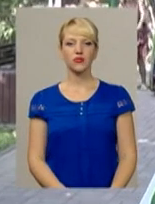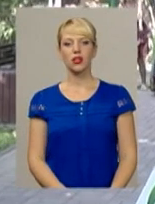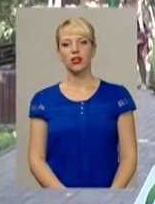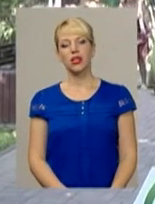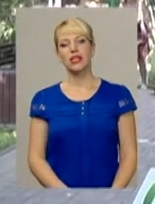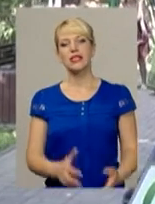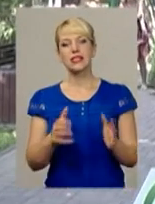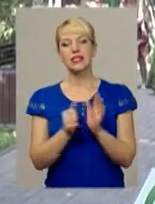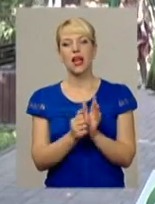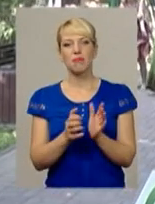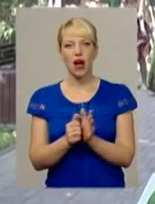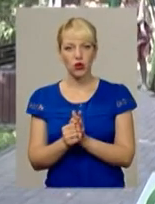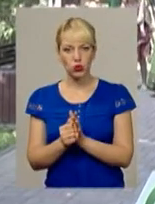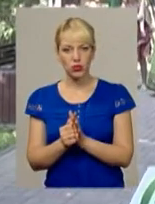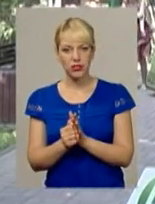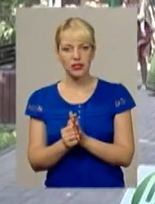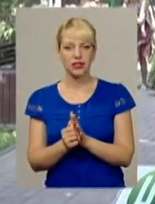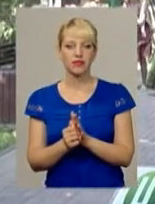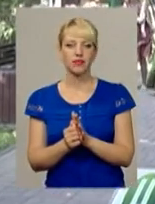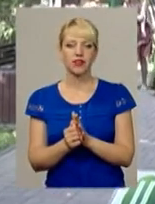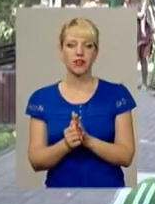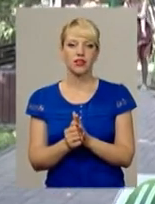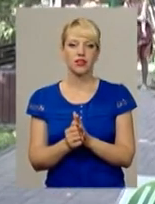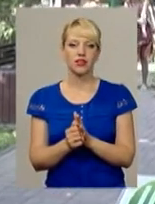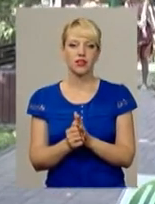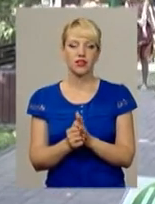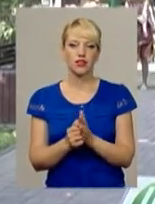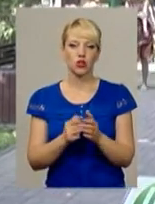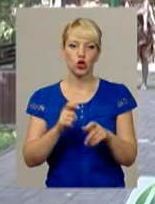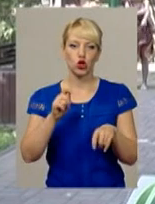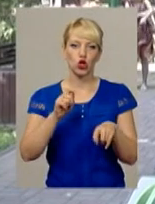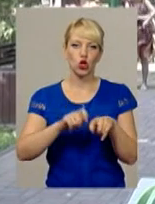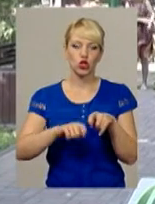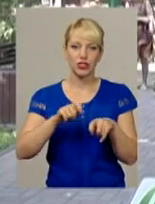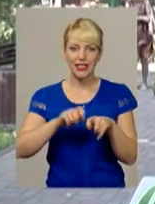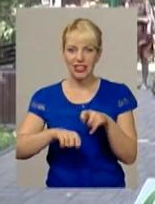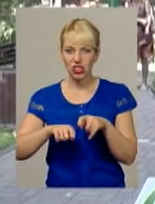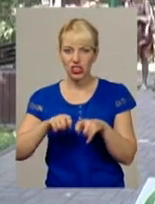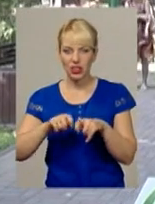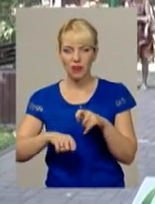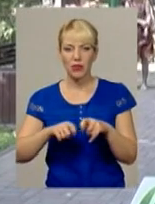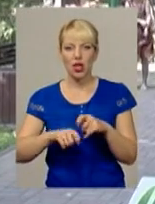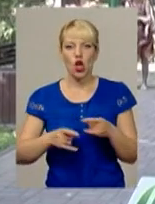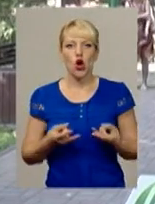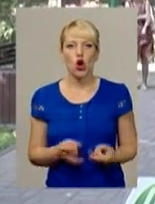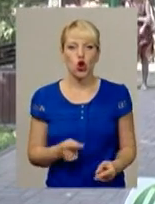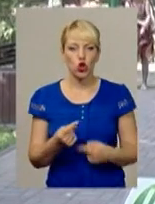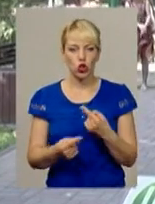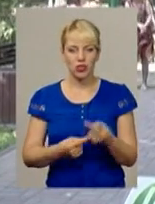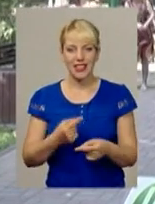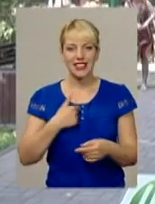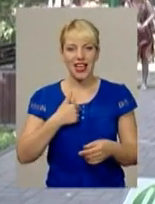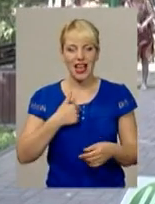Займаюся деякими цікавими речами, дослідженням родословно, взагалі я за фахом